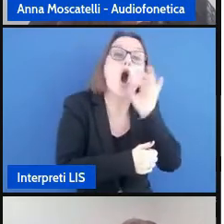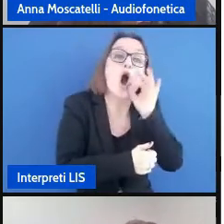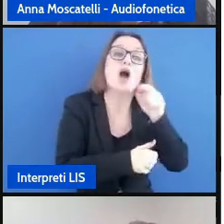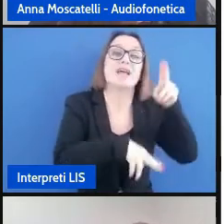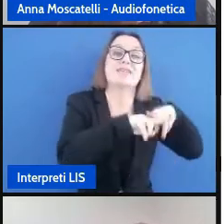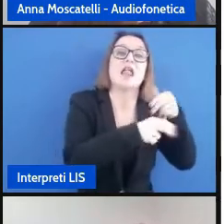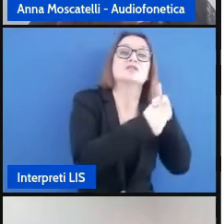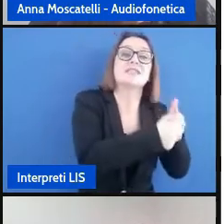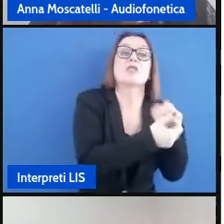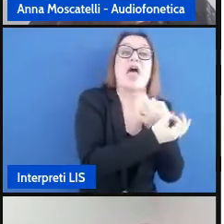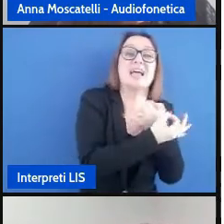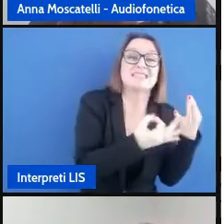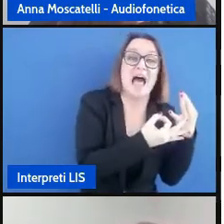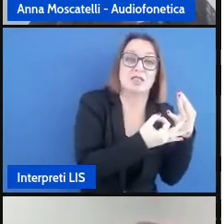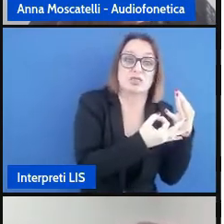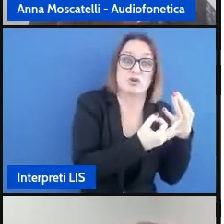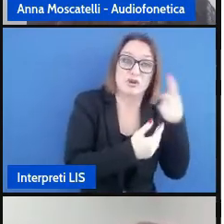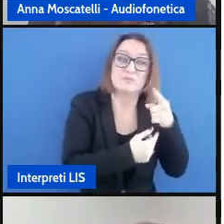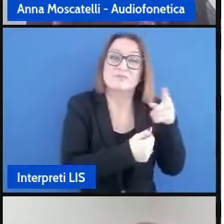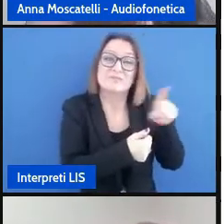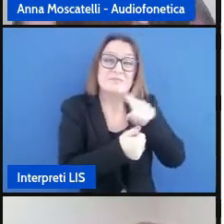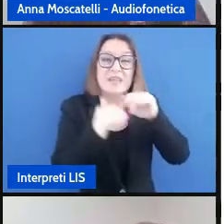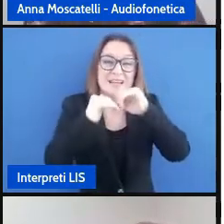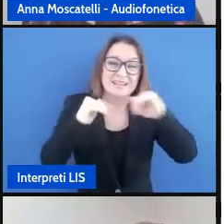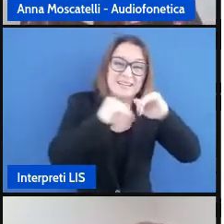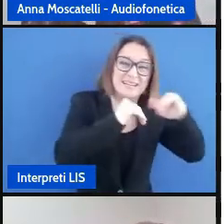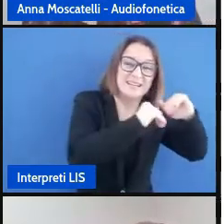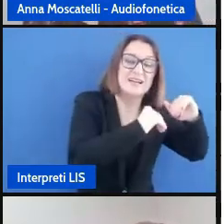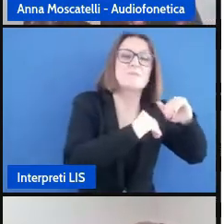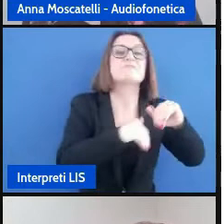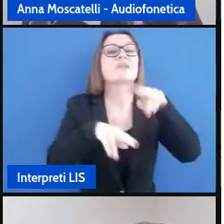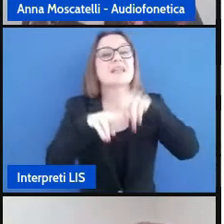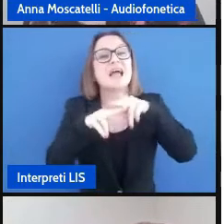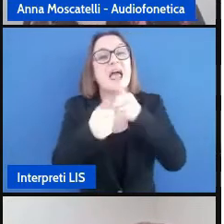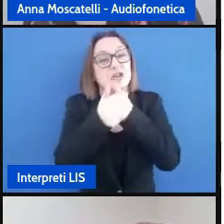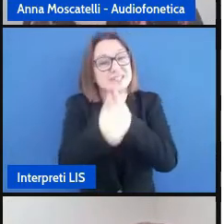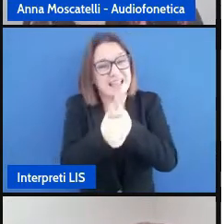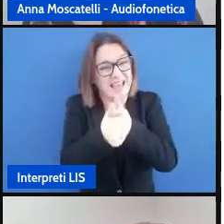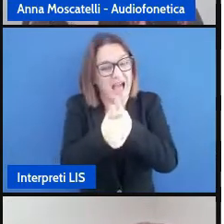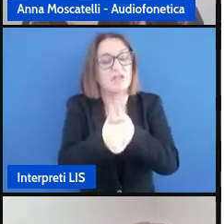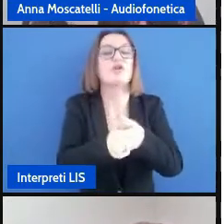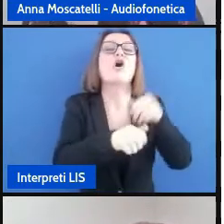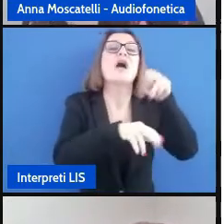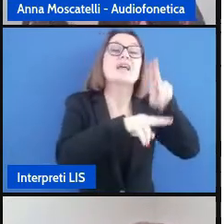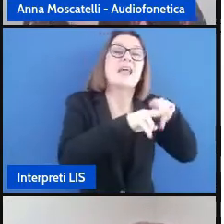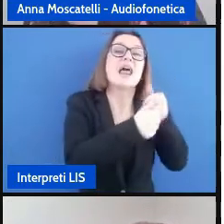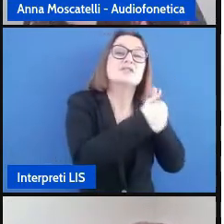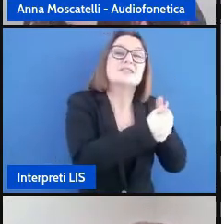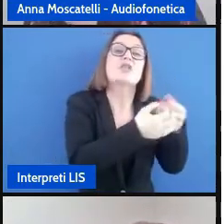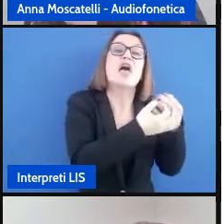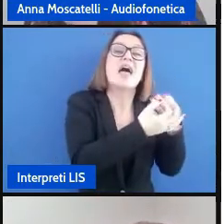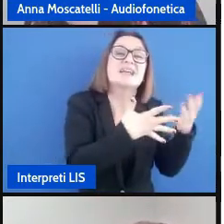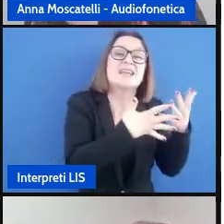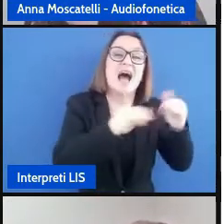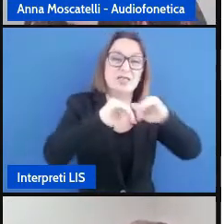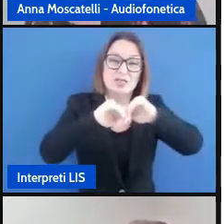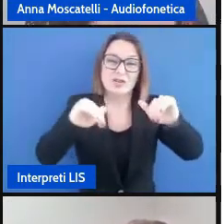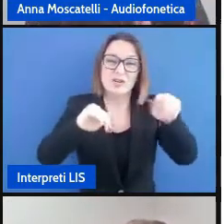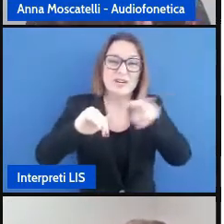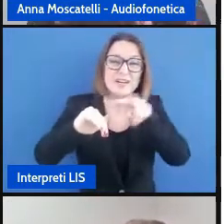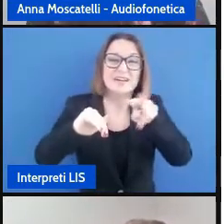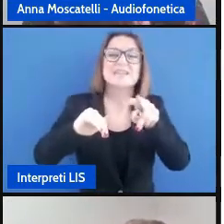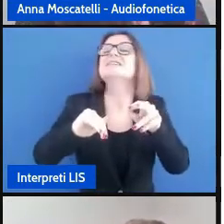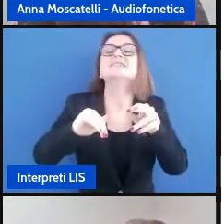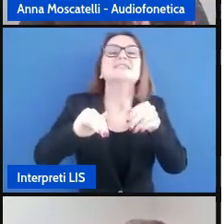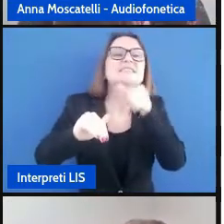questa è una distinzione italiano assegnato l'italiano assegnato esatto che permette di